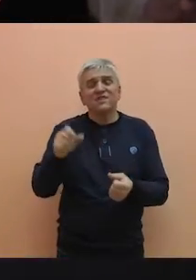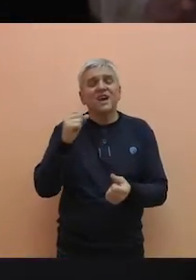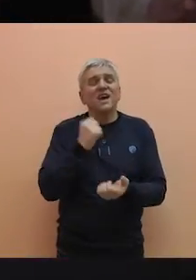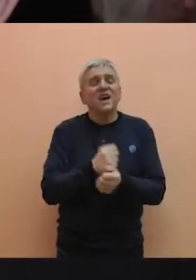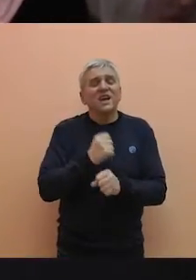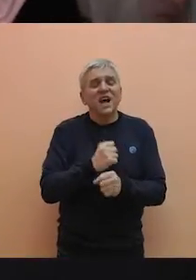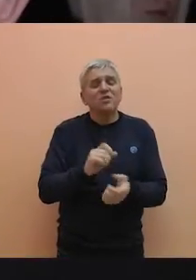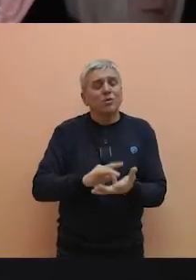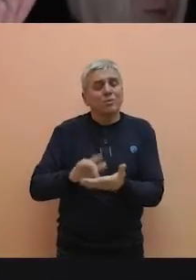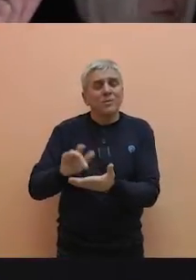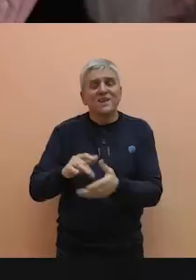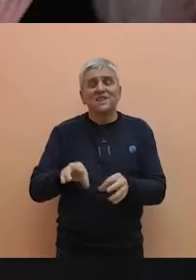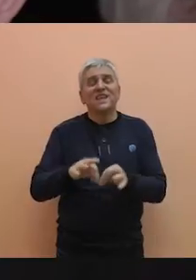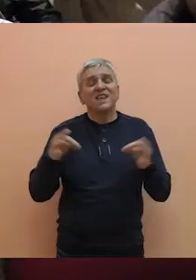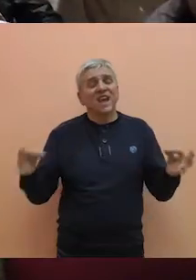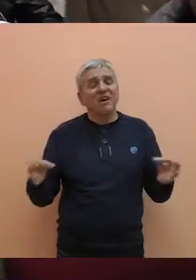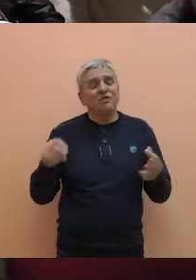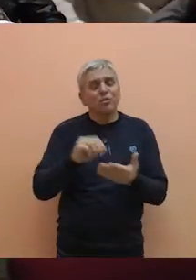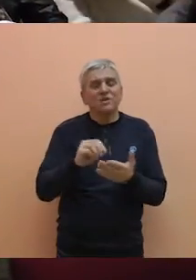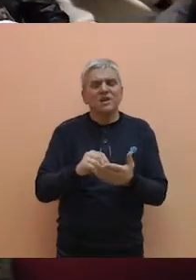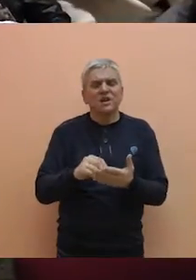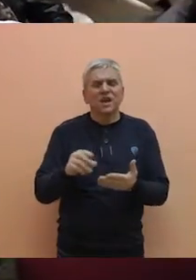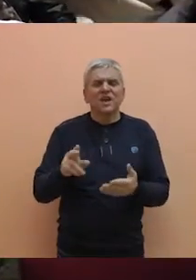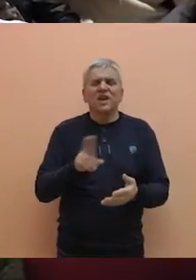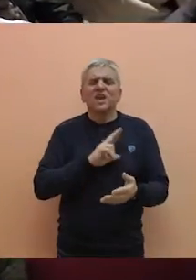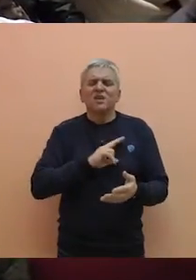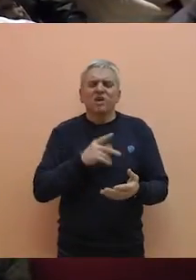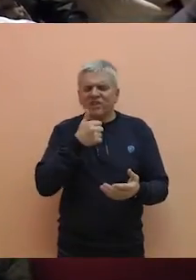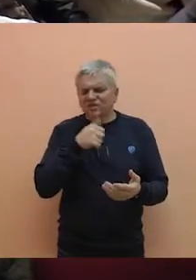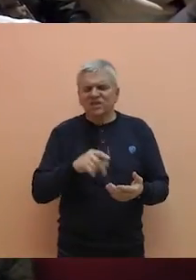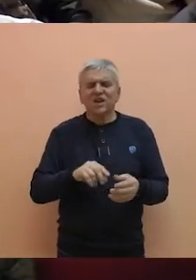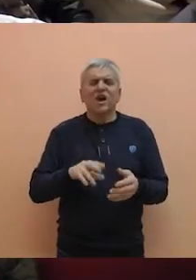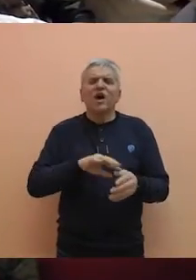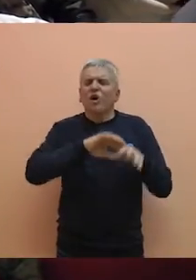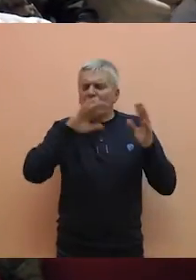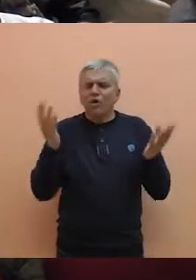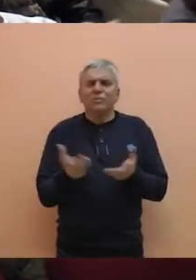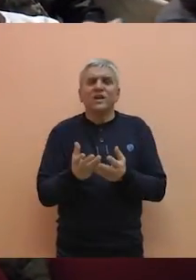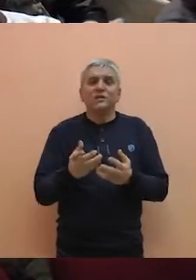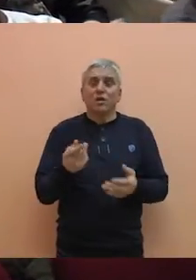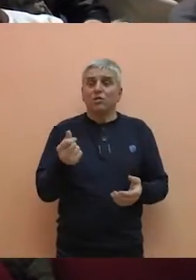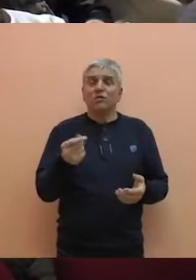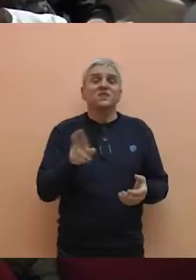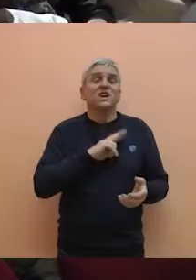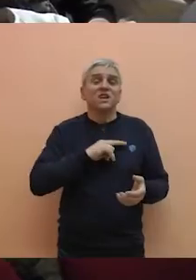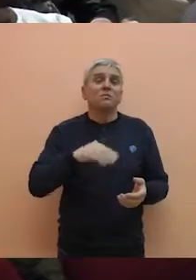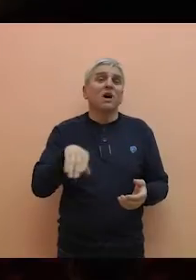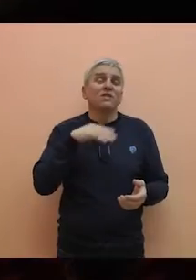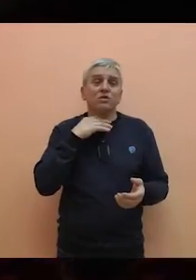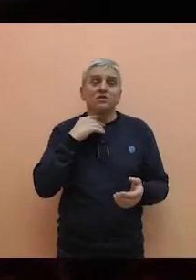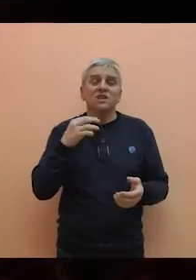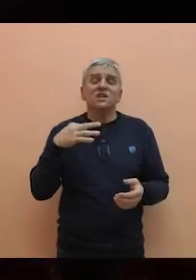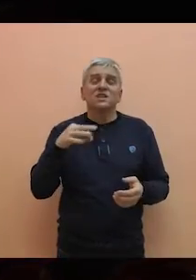sistematizacije radnih mesta javno objavljene, popise imovine, znači kompletna javnost u radu. Znači novca ima dovoljno, treba samo